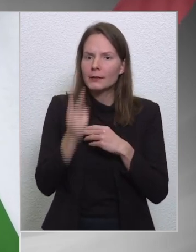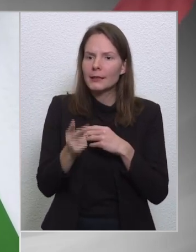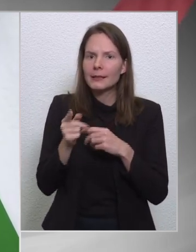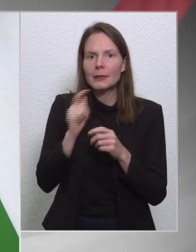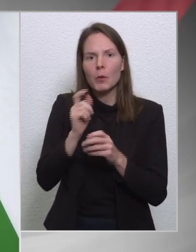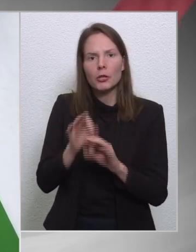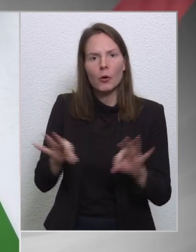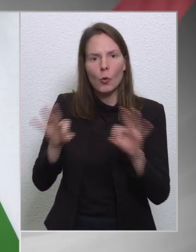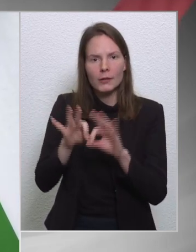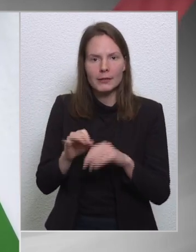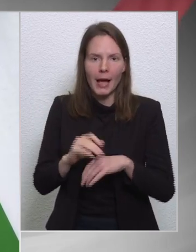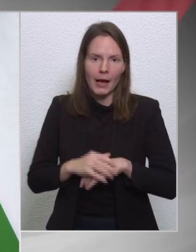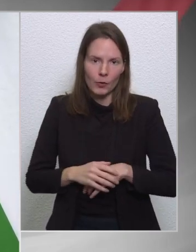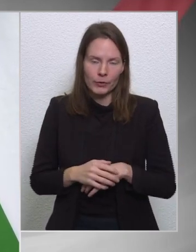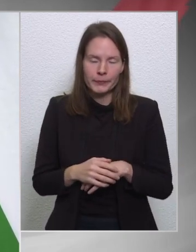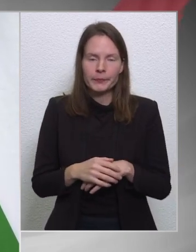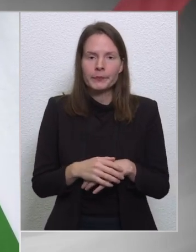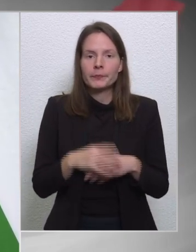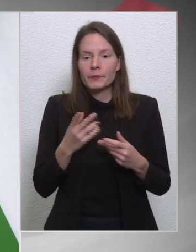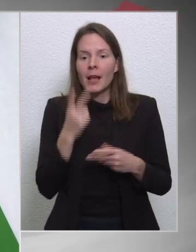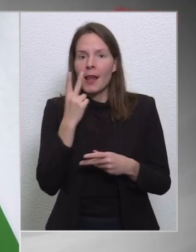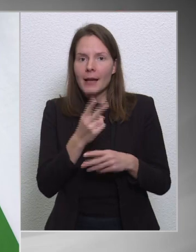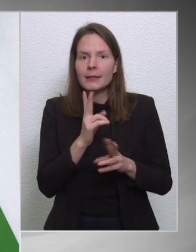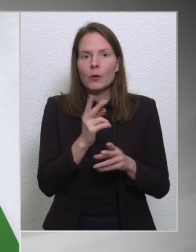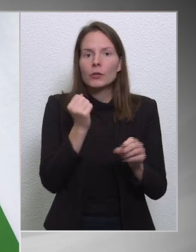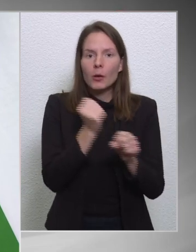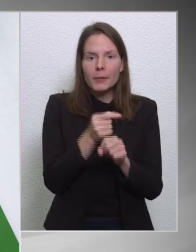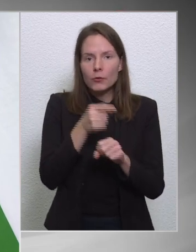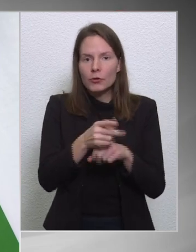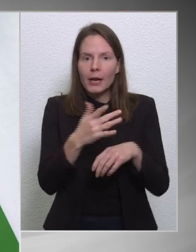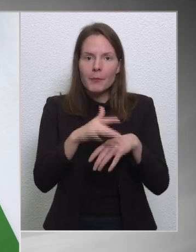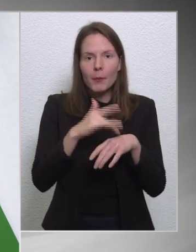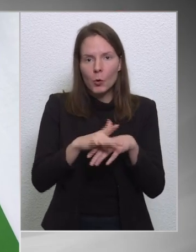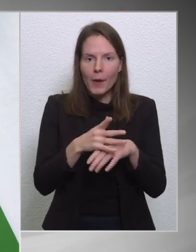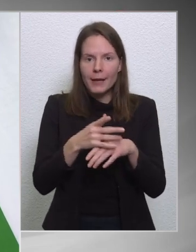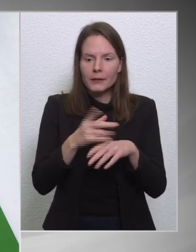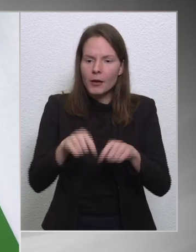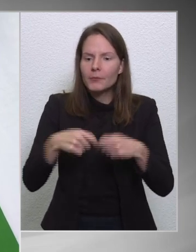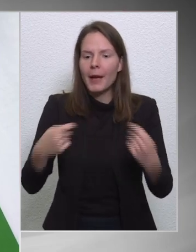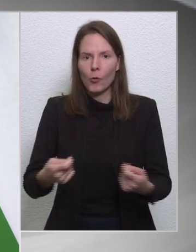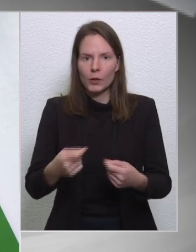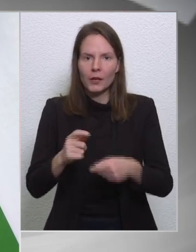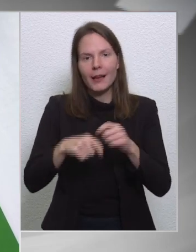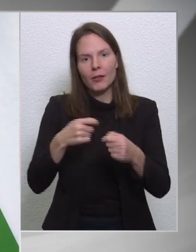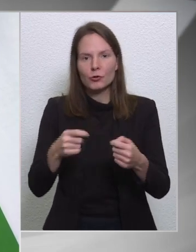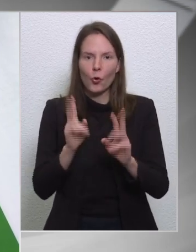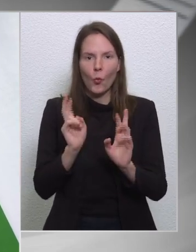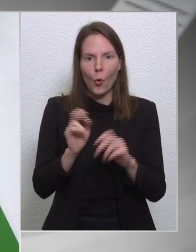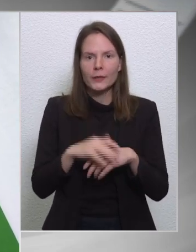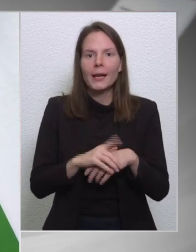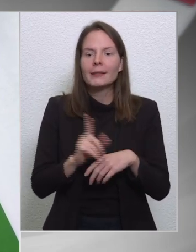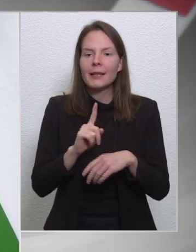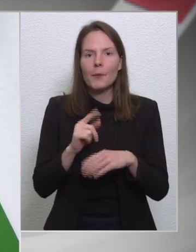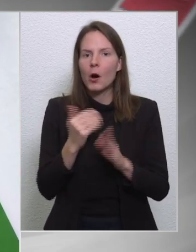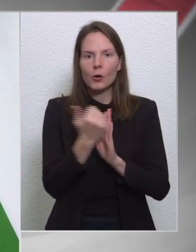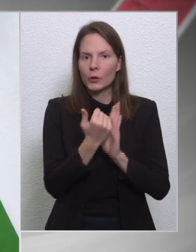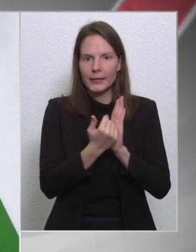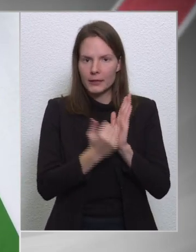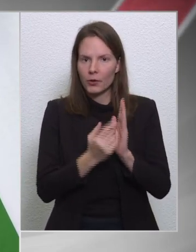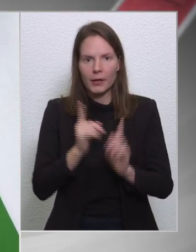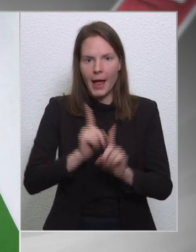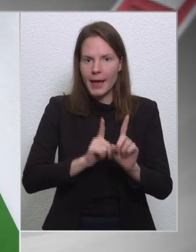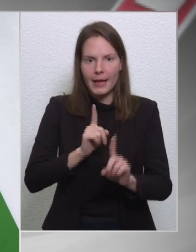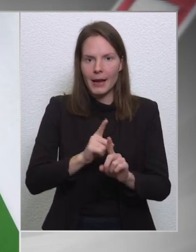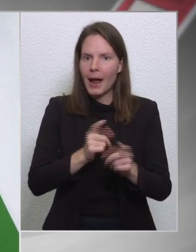szemben. Egyébként látszik, hogy a bizottság megkísérelte átvágni a Bordiusi csomót, és nem a kondicionálitási eljárást zárta le. Na,